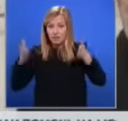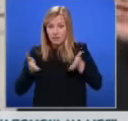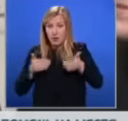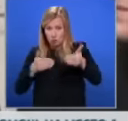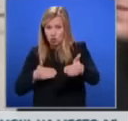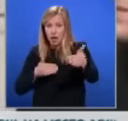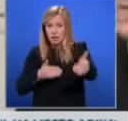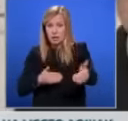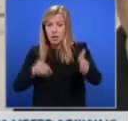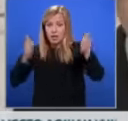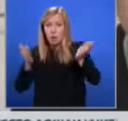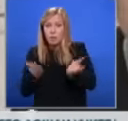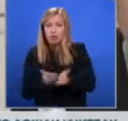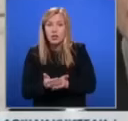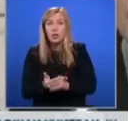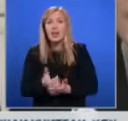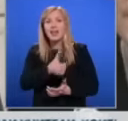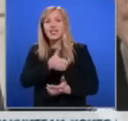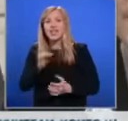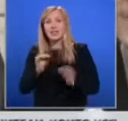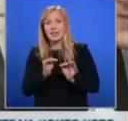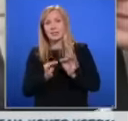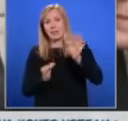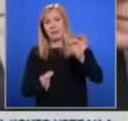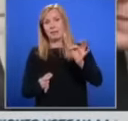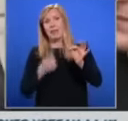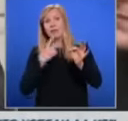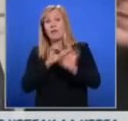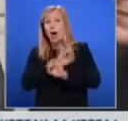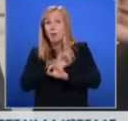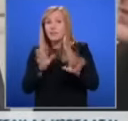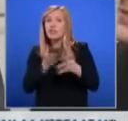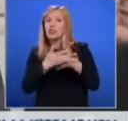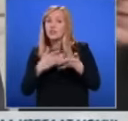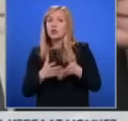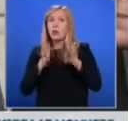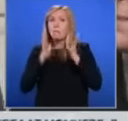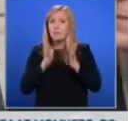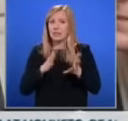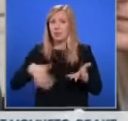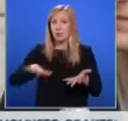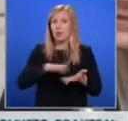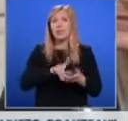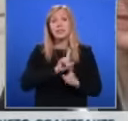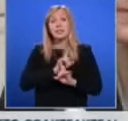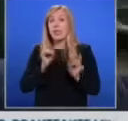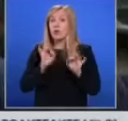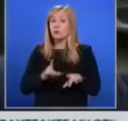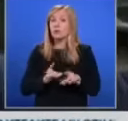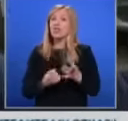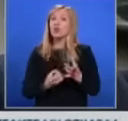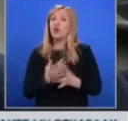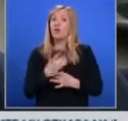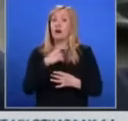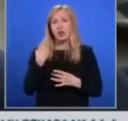дълбочината е 60 сантиметра. Точно за това обявих частично бедствено положение, за да не допускаме нова рискова ситуация.